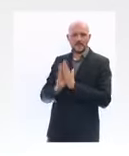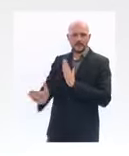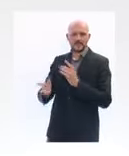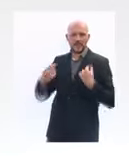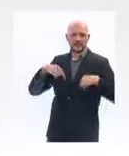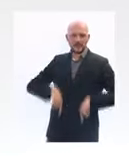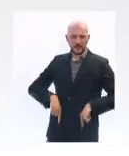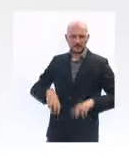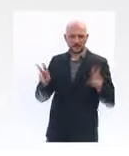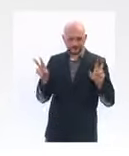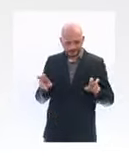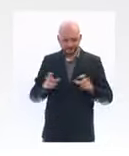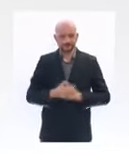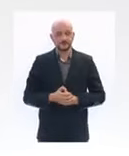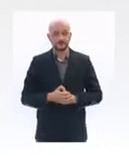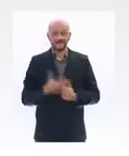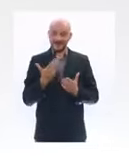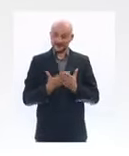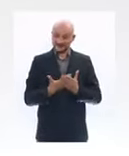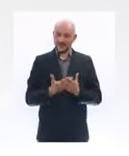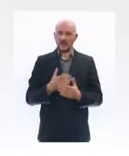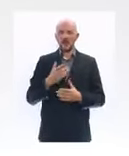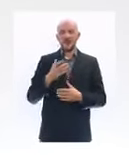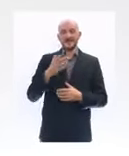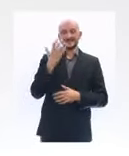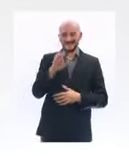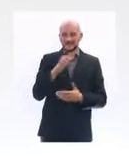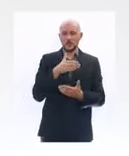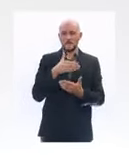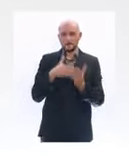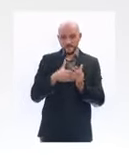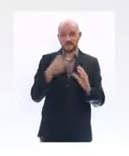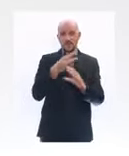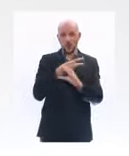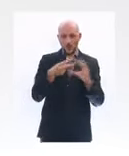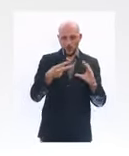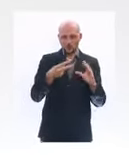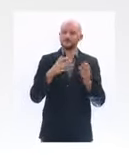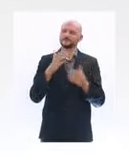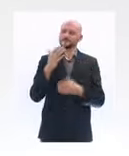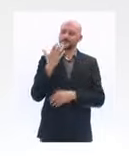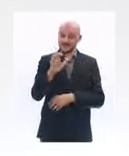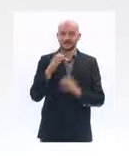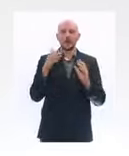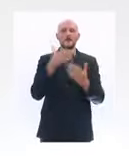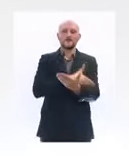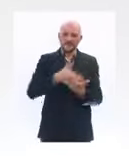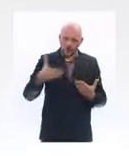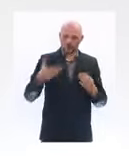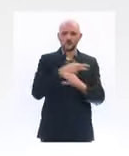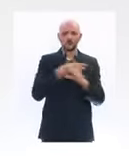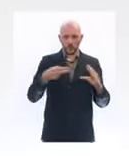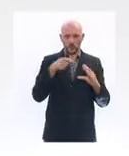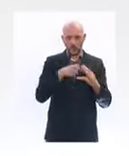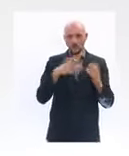avons provisionné un demi-milliard d'euros à cette fin. Ces prêts d'État pourront atteindre jusqu'à 10 000 euros pour les